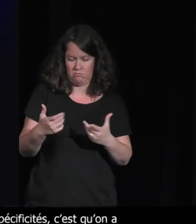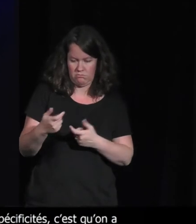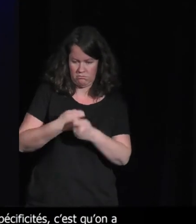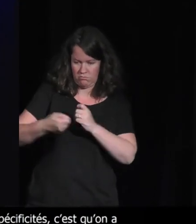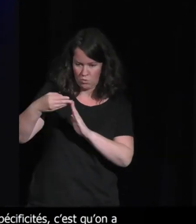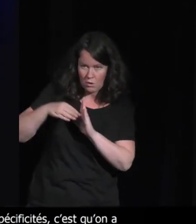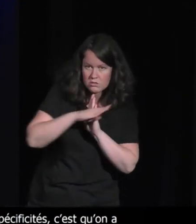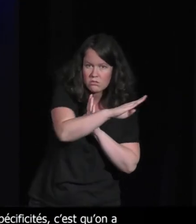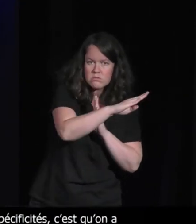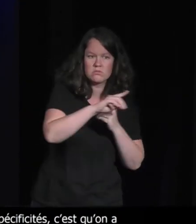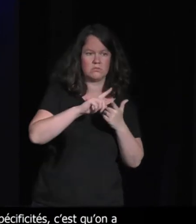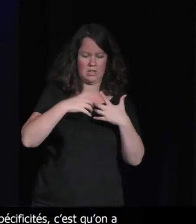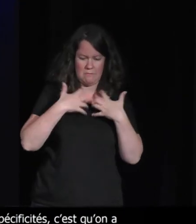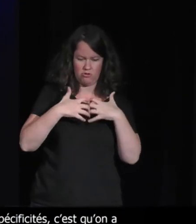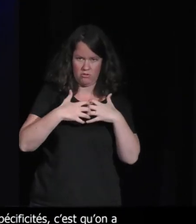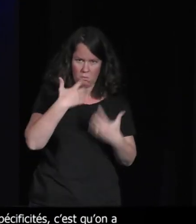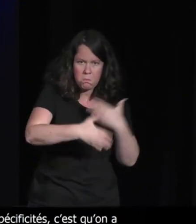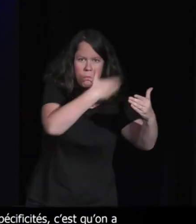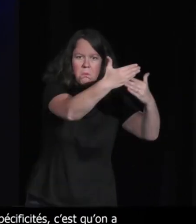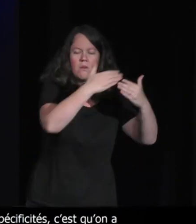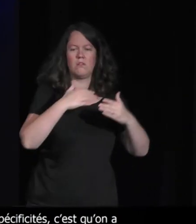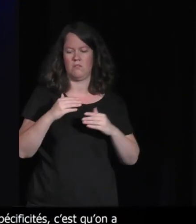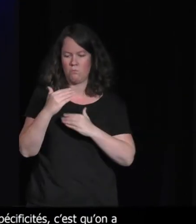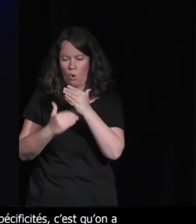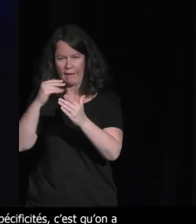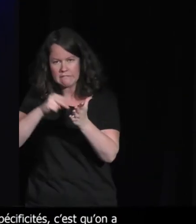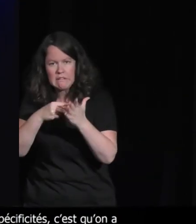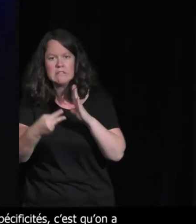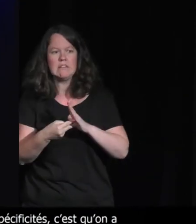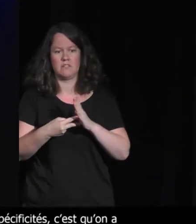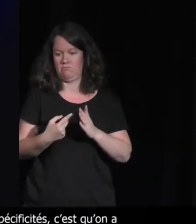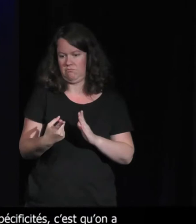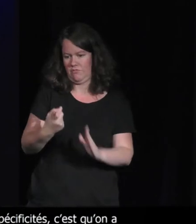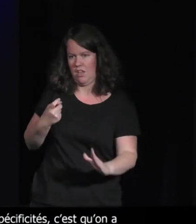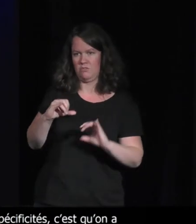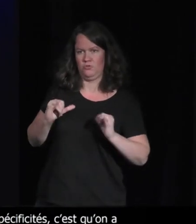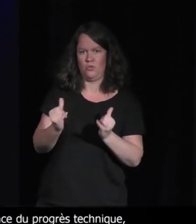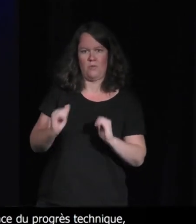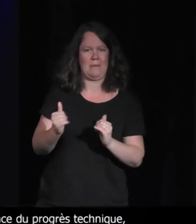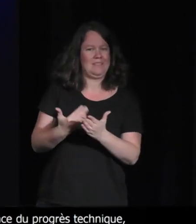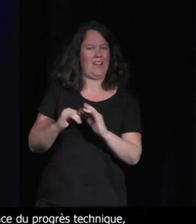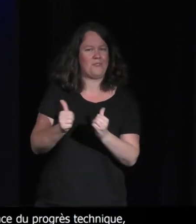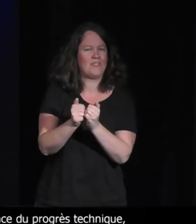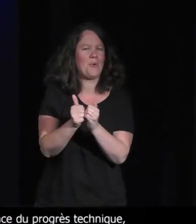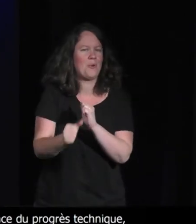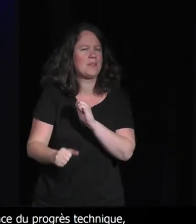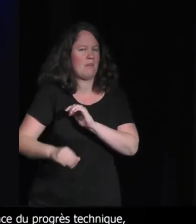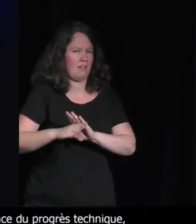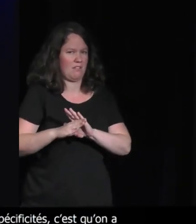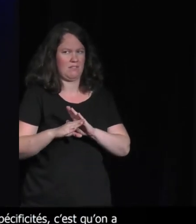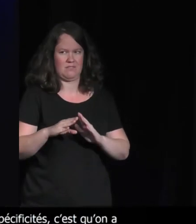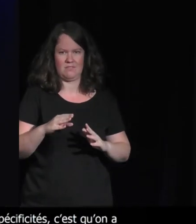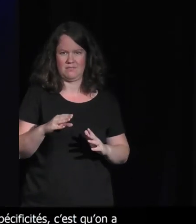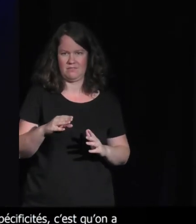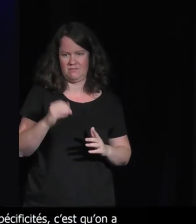'accroissement des puissances des machines, et qui a été portée par une certaine idée